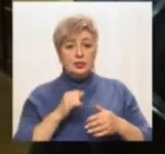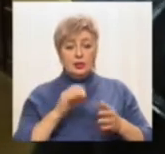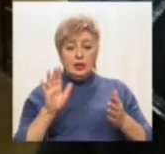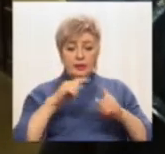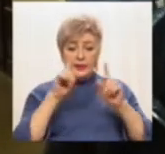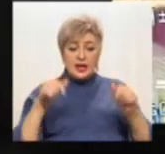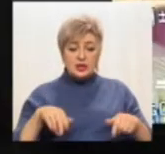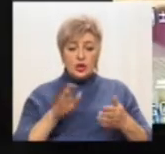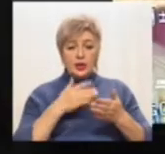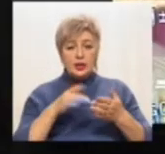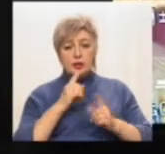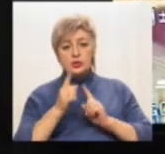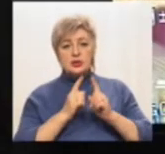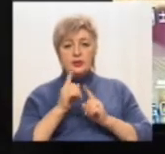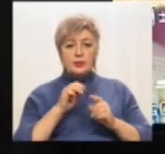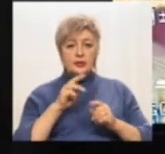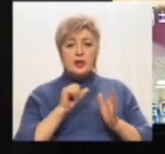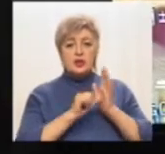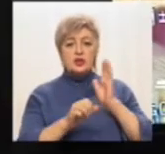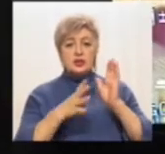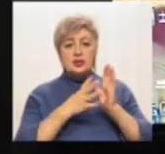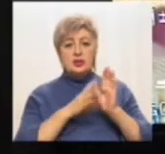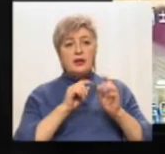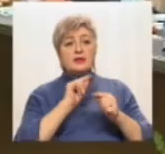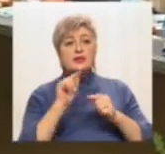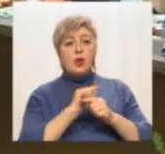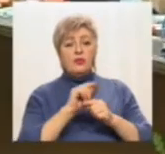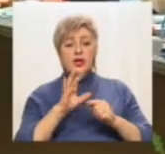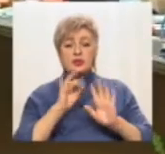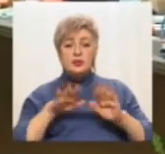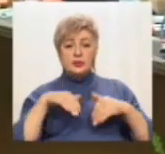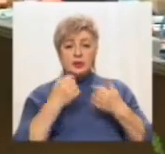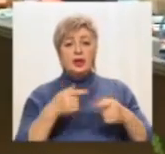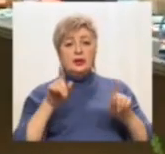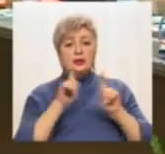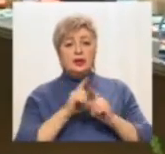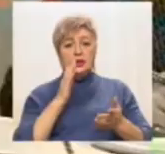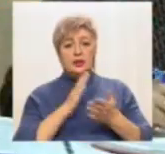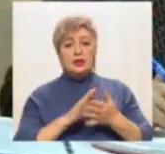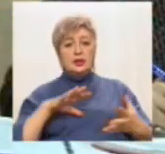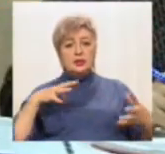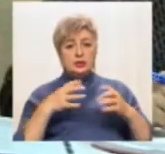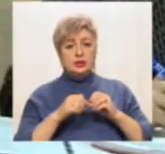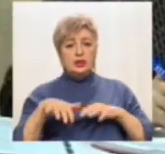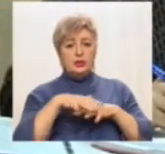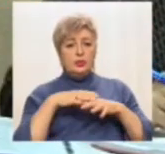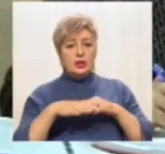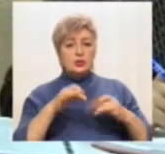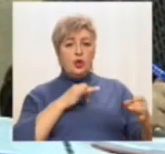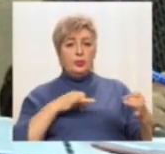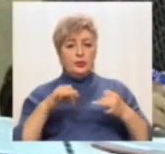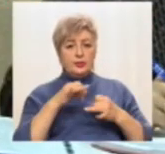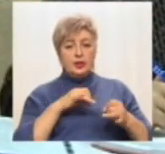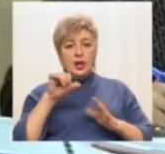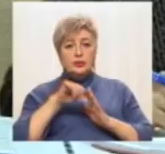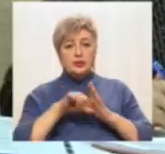виправити і так далі. 69 зауважень та пропозицій. Таким є результат громадського обговорення. Представник Міністерства